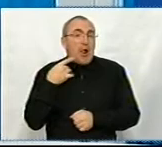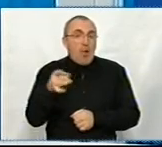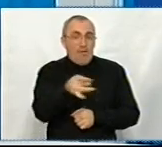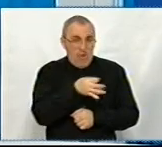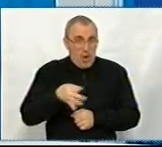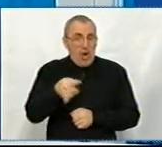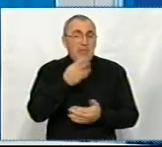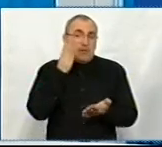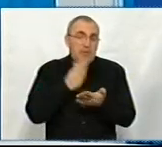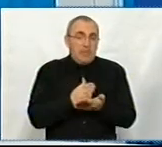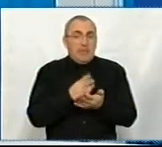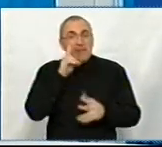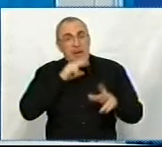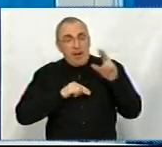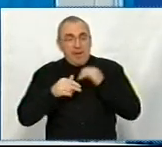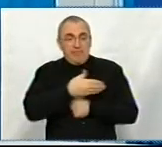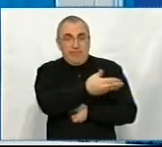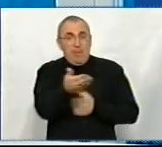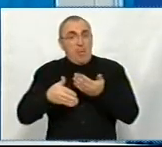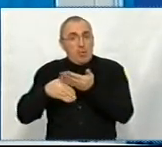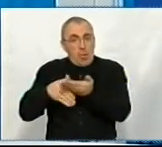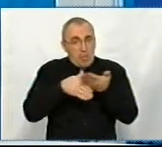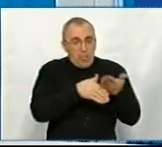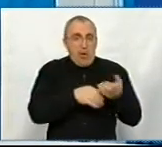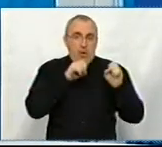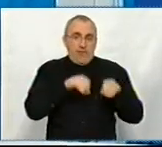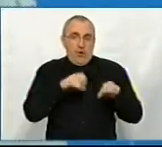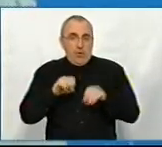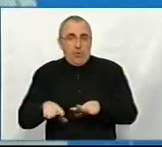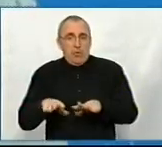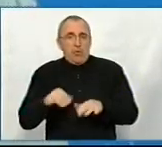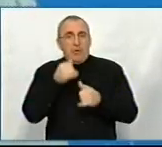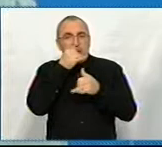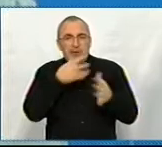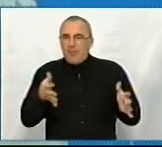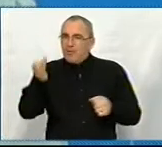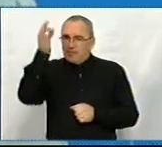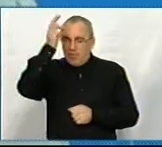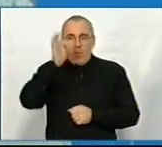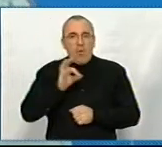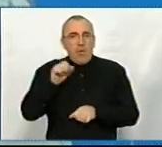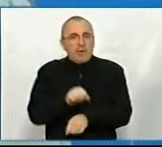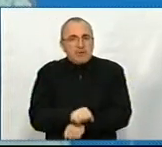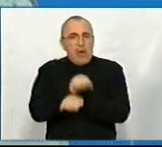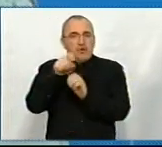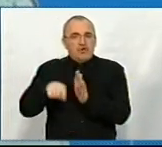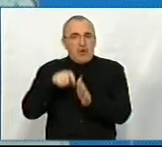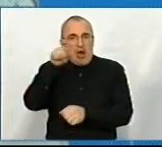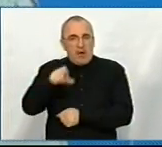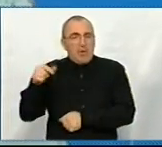і будемо також намагатися їм допомогти і їх вирішувати. Не можемо ми не згадати і про страйки шахтарів